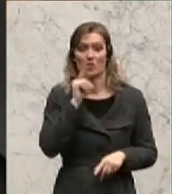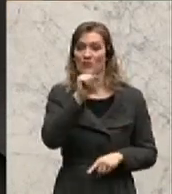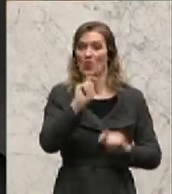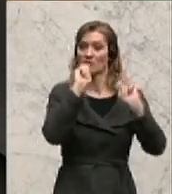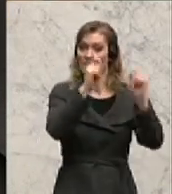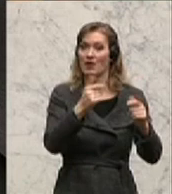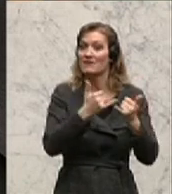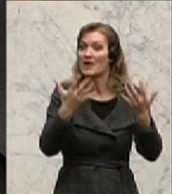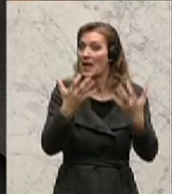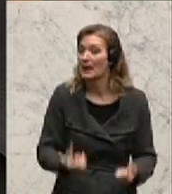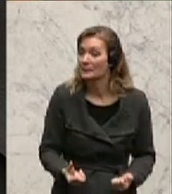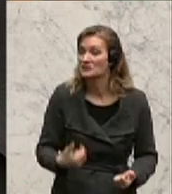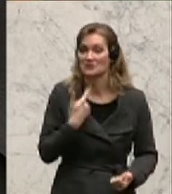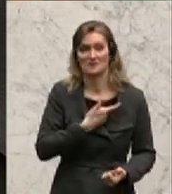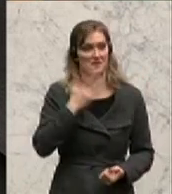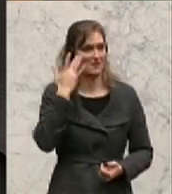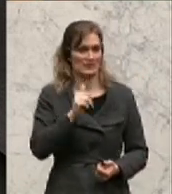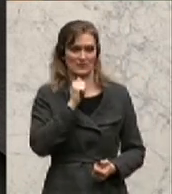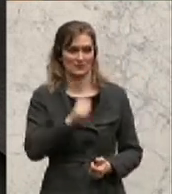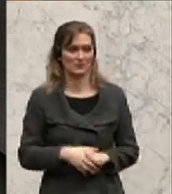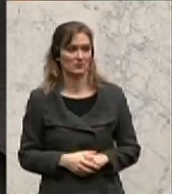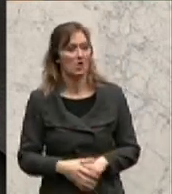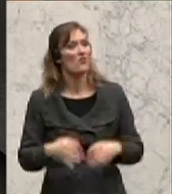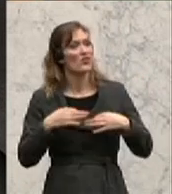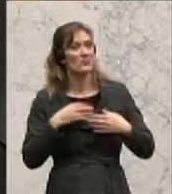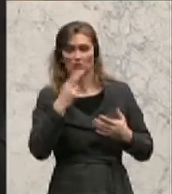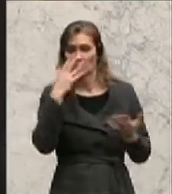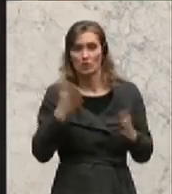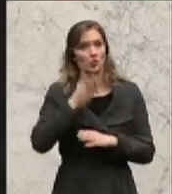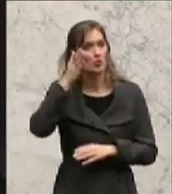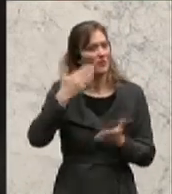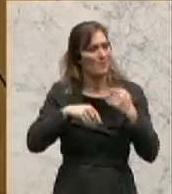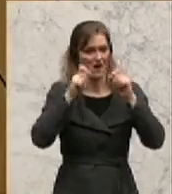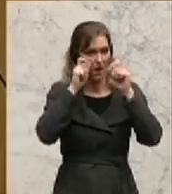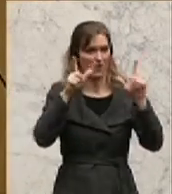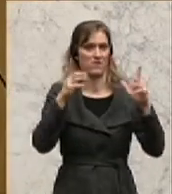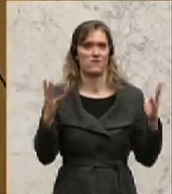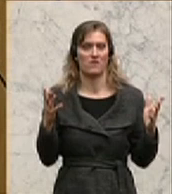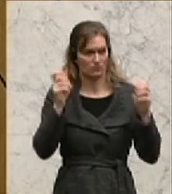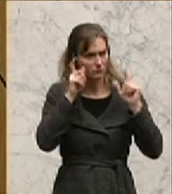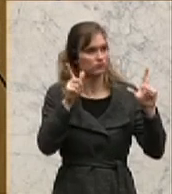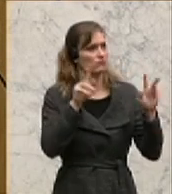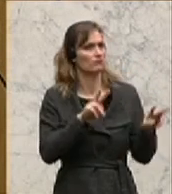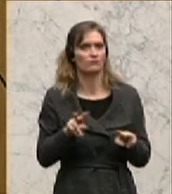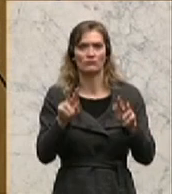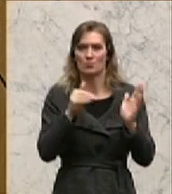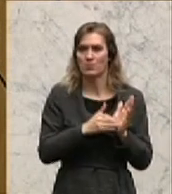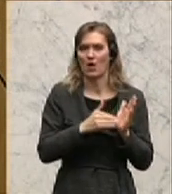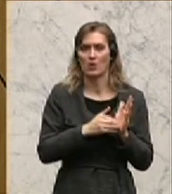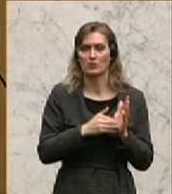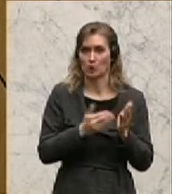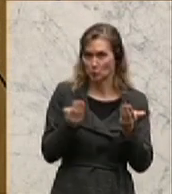das ausgehen wird. Das heißt, für mich sind wir in Zukunft wachsamer, sind wir in Zukunft wirklich eine